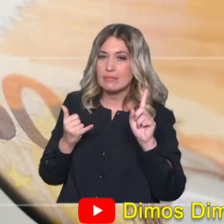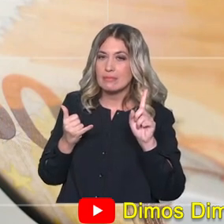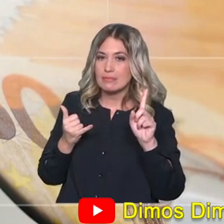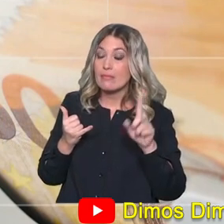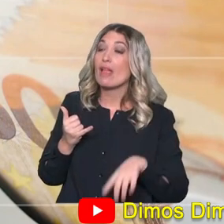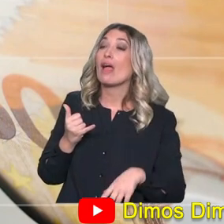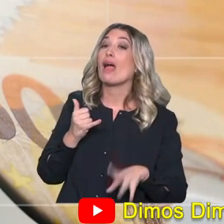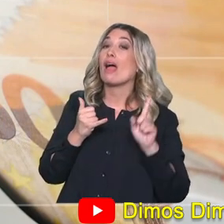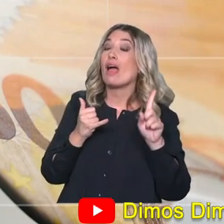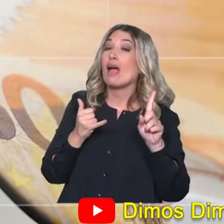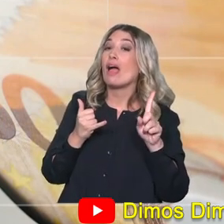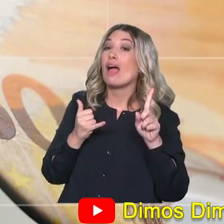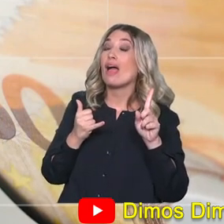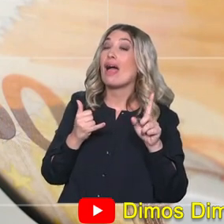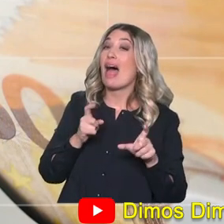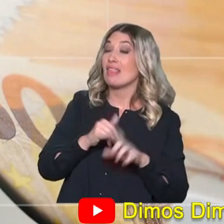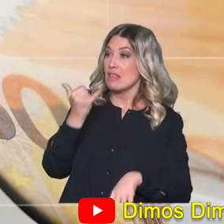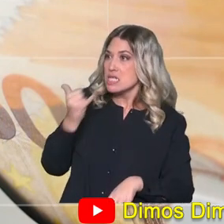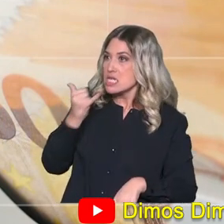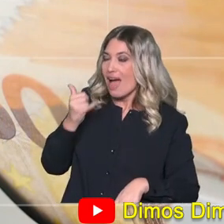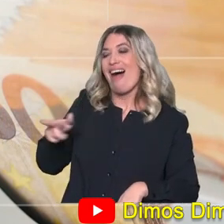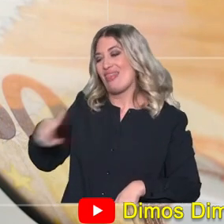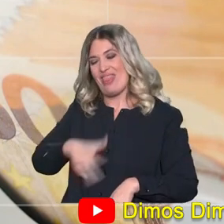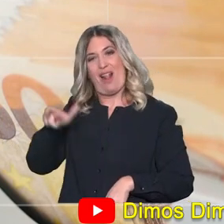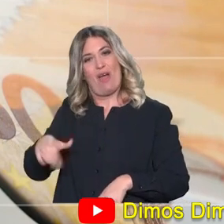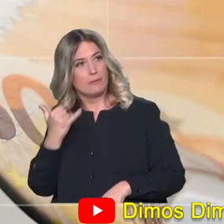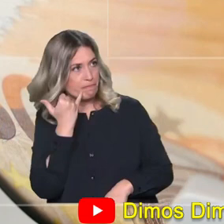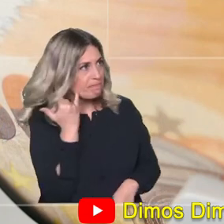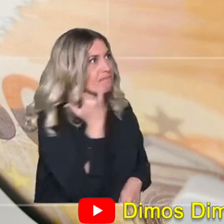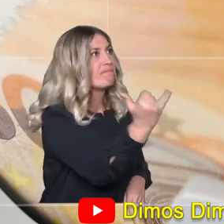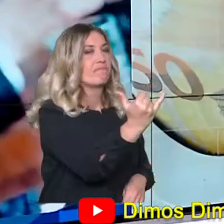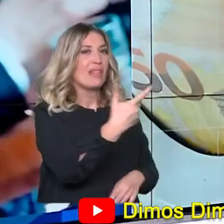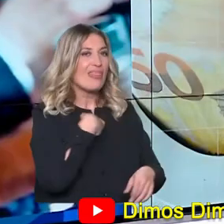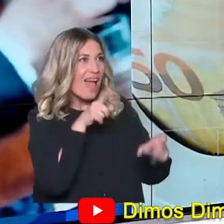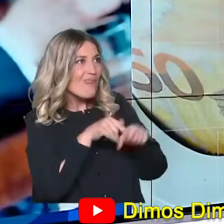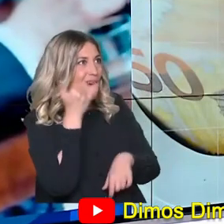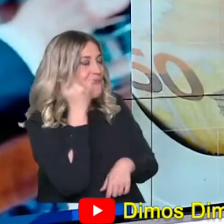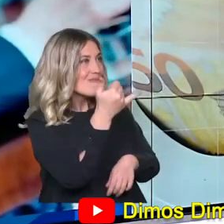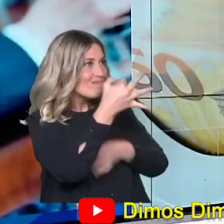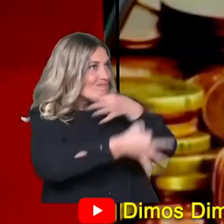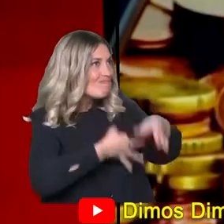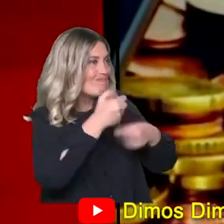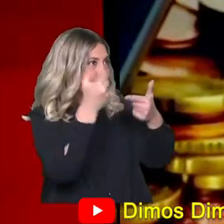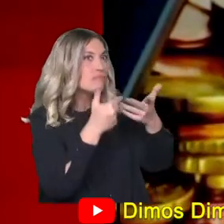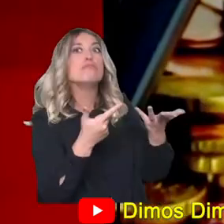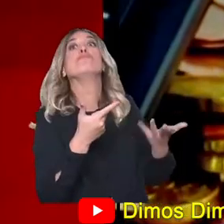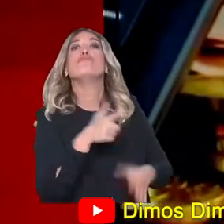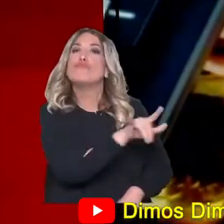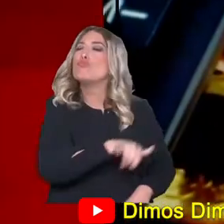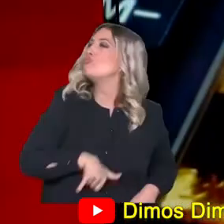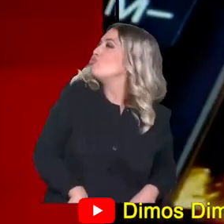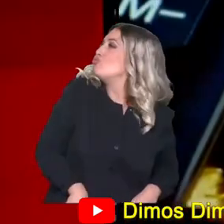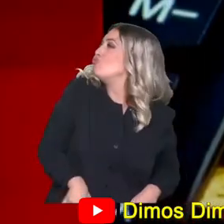βρίσκει το καταναλωτή, όποτε θέλει και τους πάει τα νεύρα. Ο δανειολήπτης, για να το πω έτσι, που ψάχνει την εταιρεία, δεν την βρίσκει.